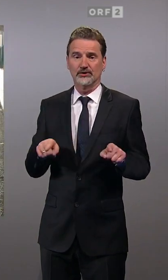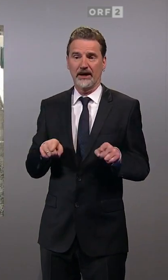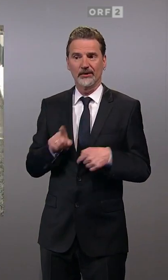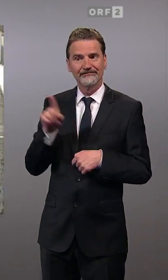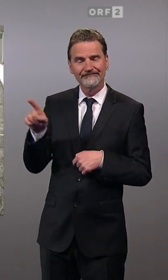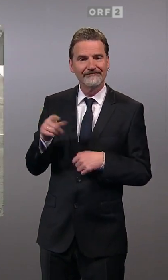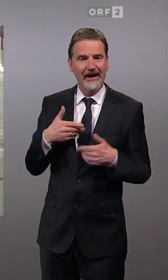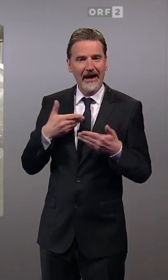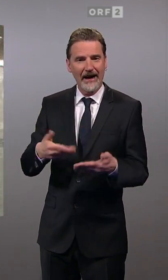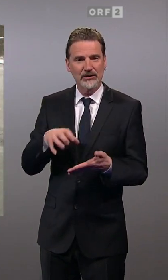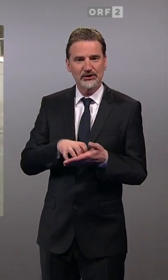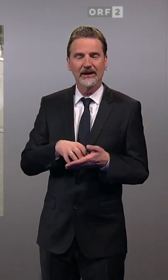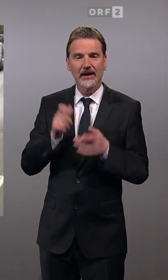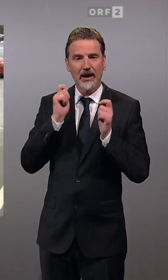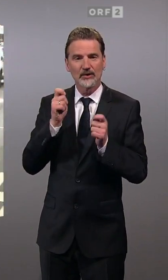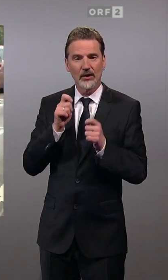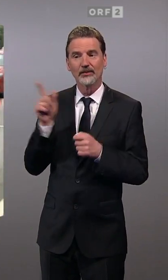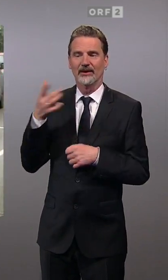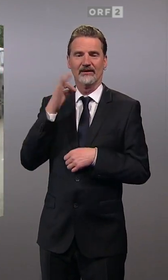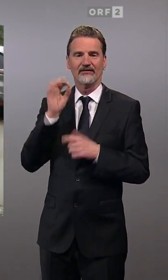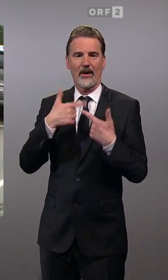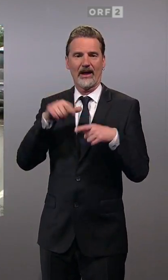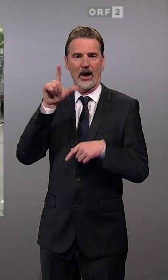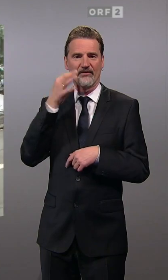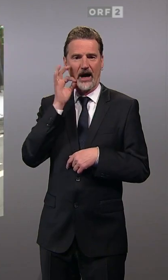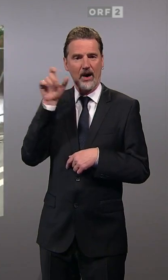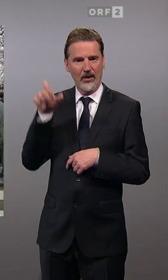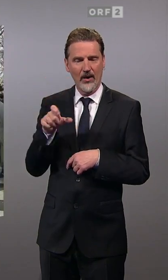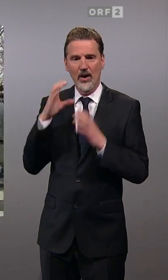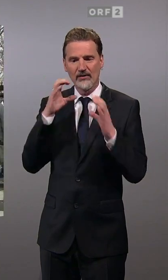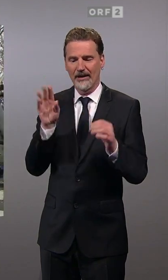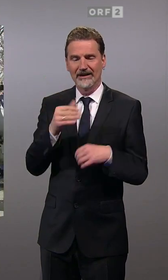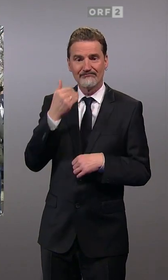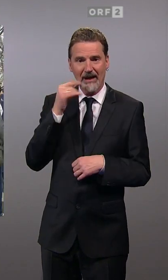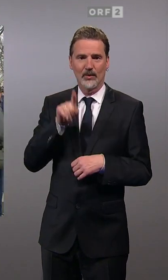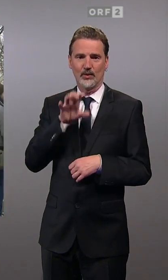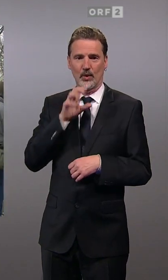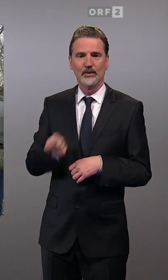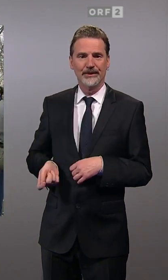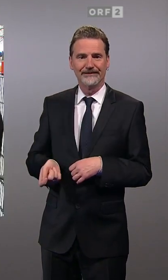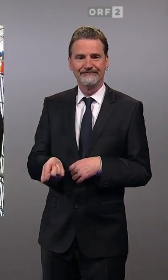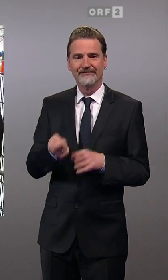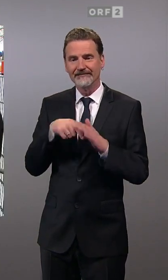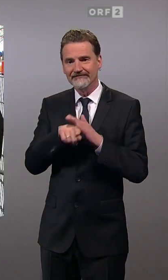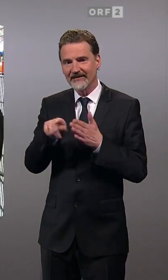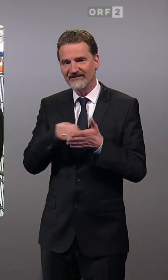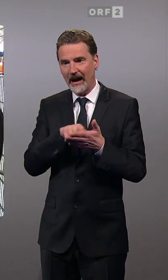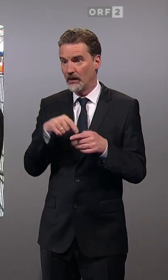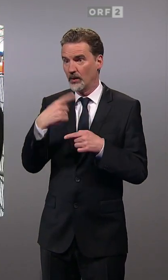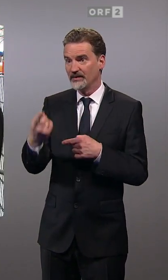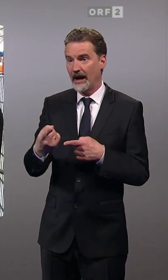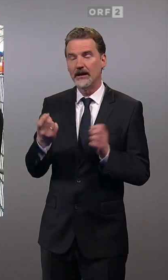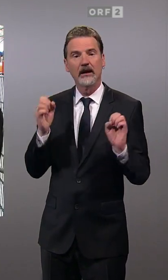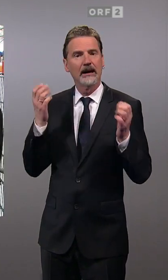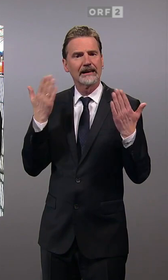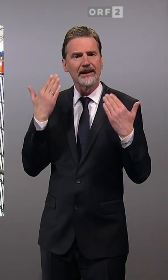Kloster Neuburg kommt Landeshauptfrau Johanna Mikl-Leitner von der ÖVP mit Mann und Hund zur Wahl. Sie wird danach von einer Klimaaktivistin in eine